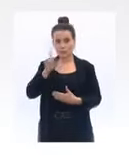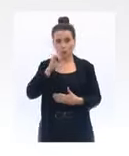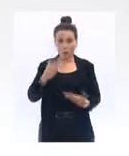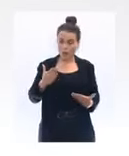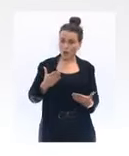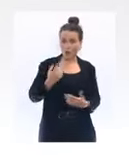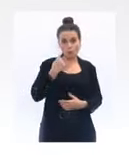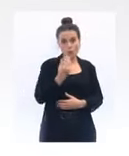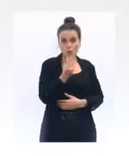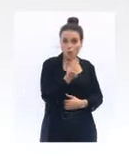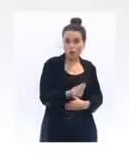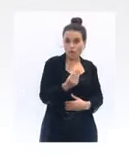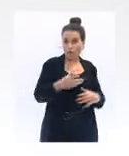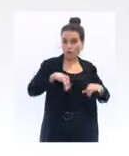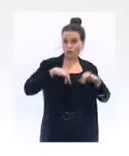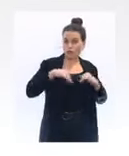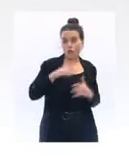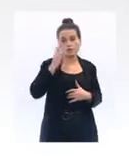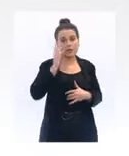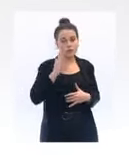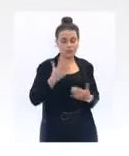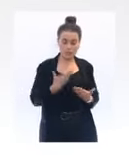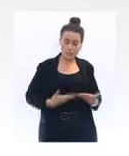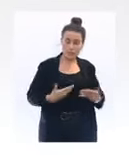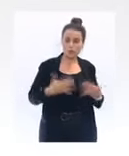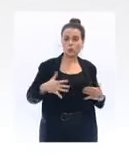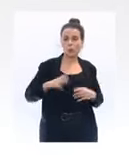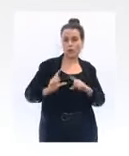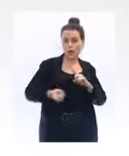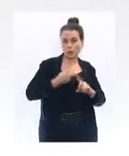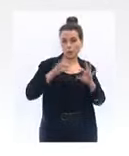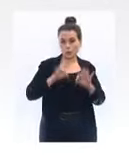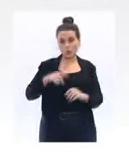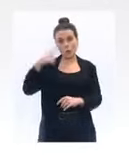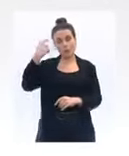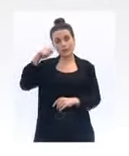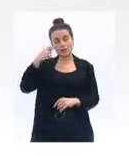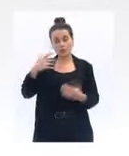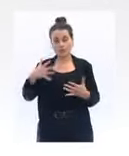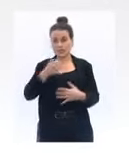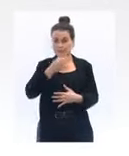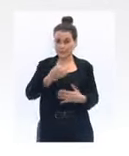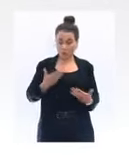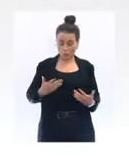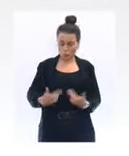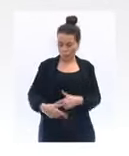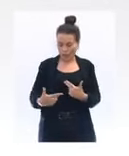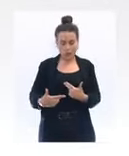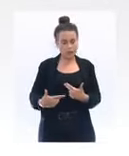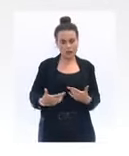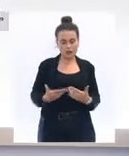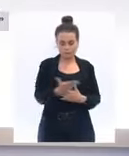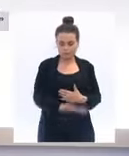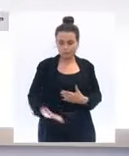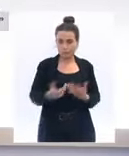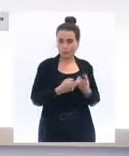nos enfants, nos adolescents, comme l'a dit le président de la République, sont notre priorité numéro un dans cette période de vie du pays. Je vous